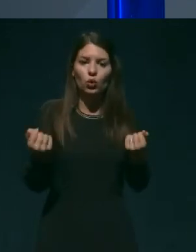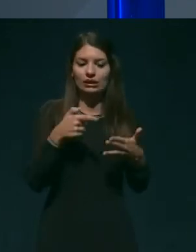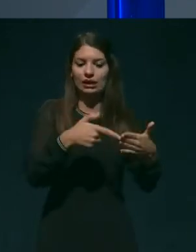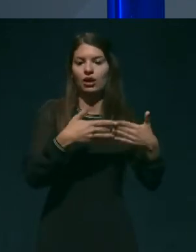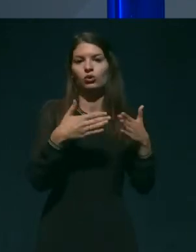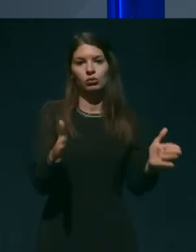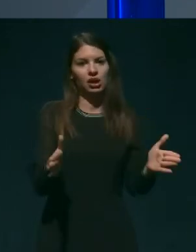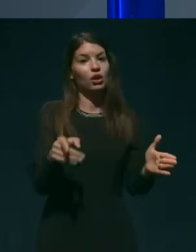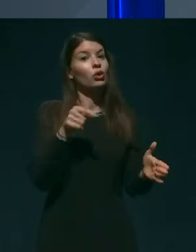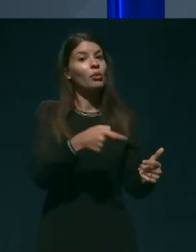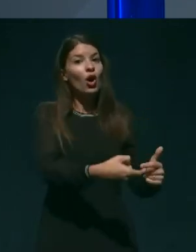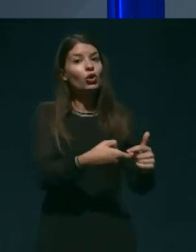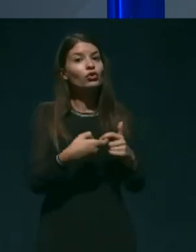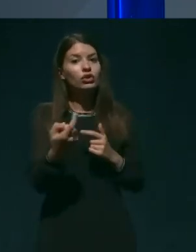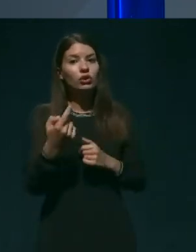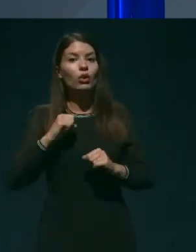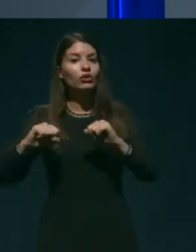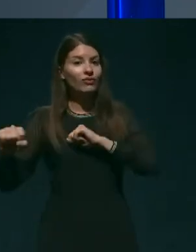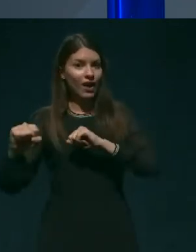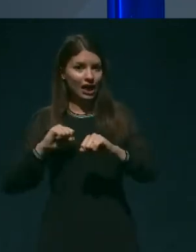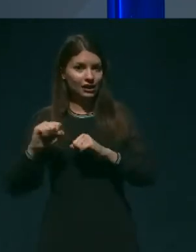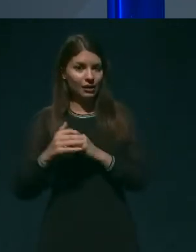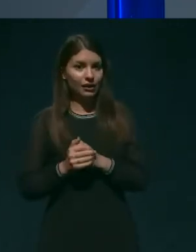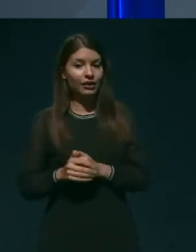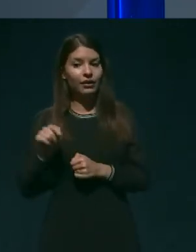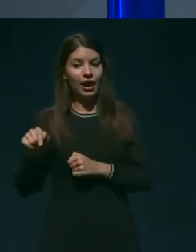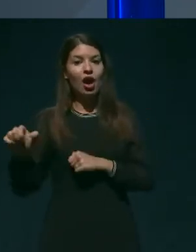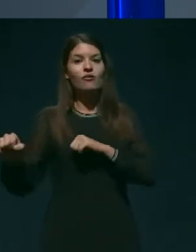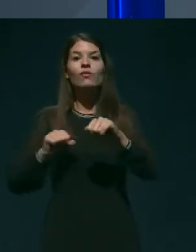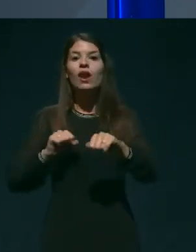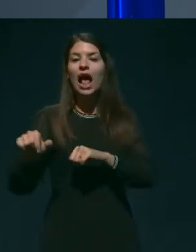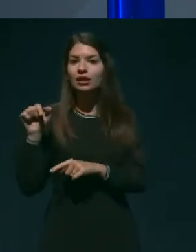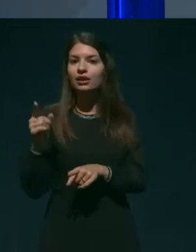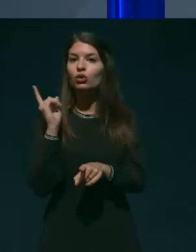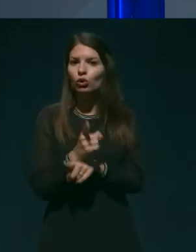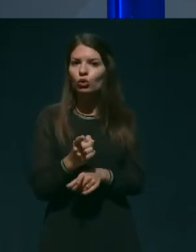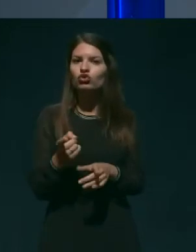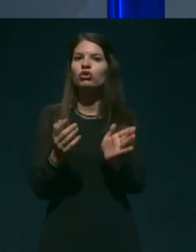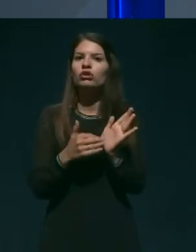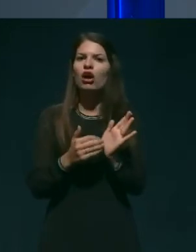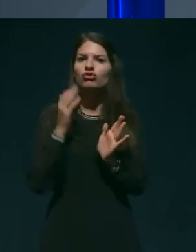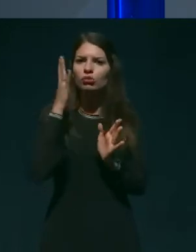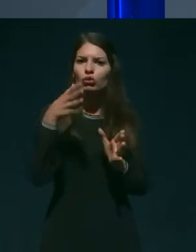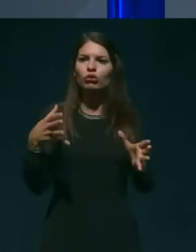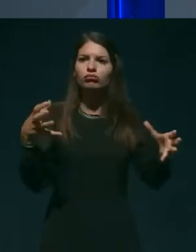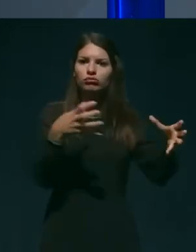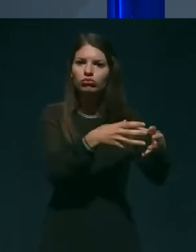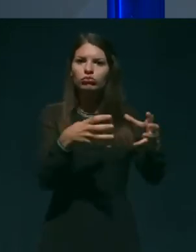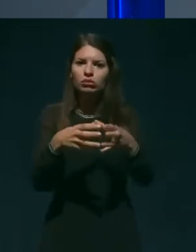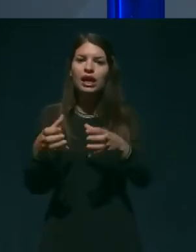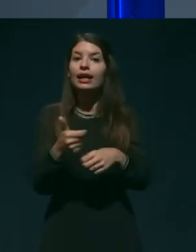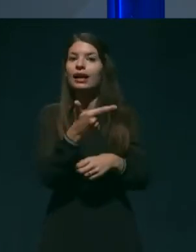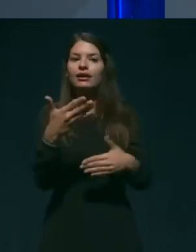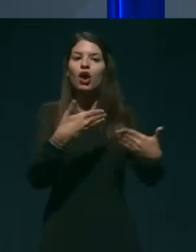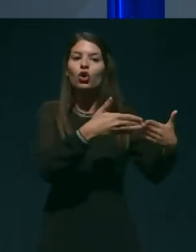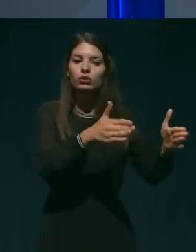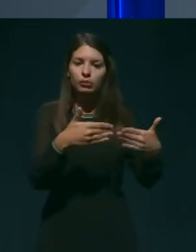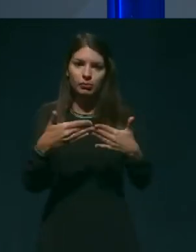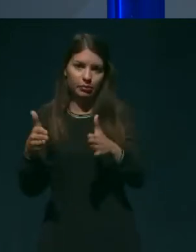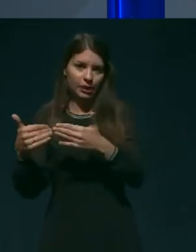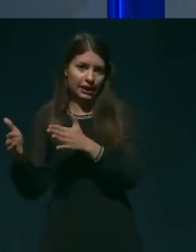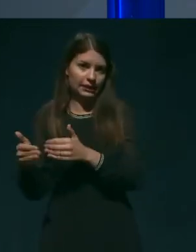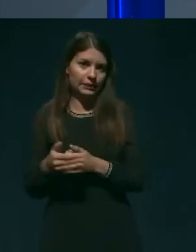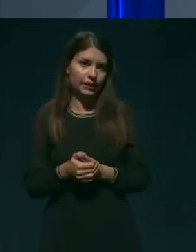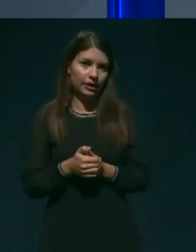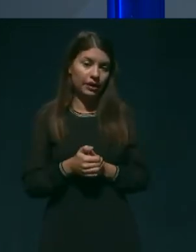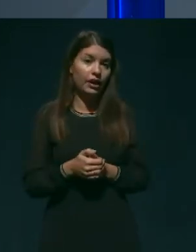vlade, ki se pač odloči, kakšni bodo sklopi odpiranja. Kot veste, pa po drugi strani